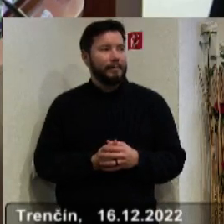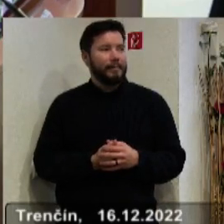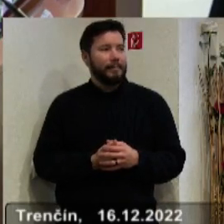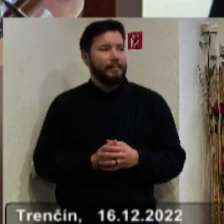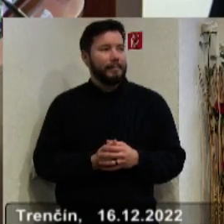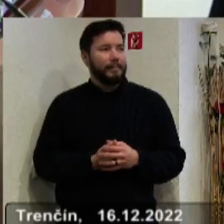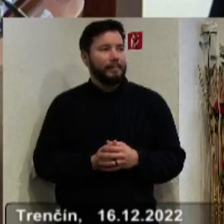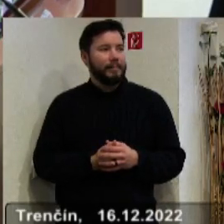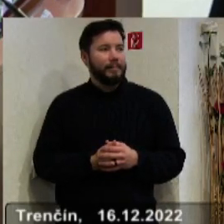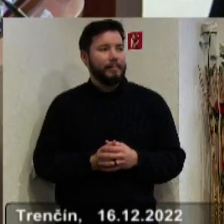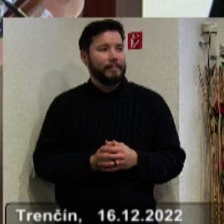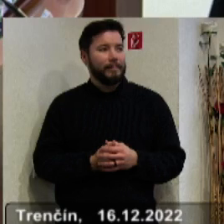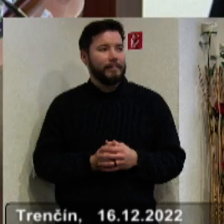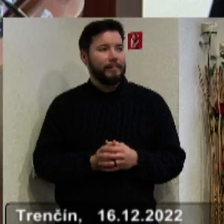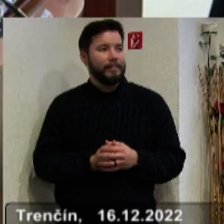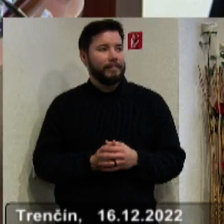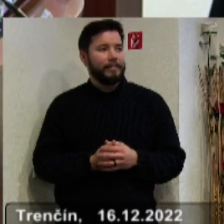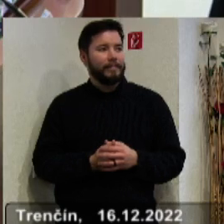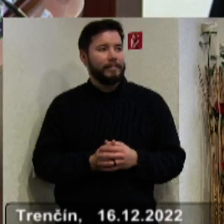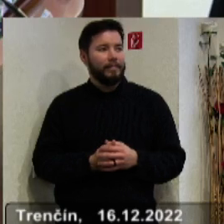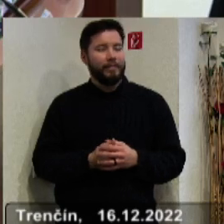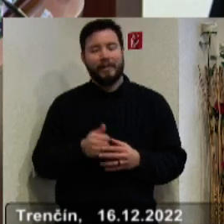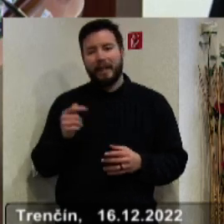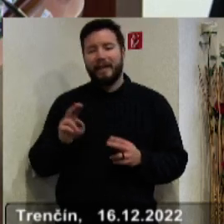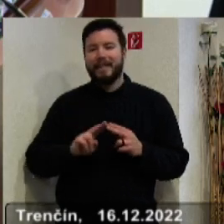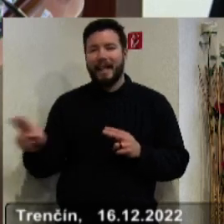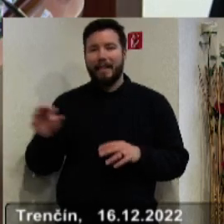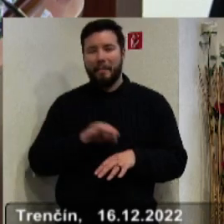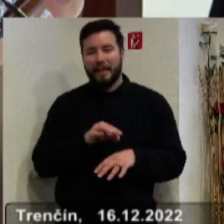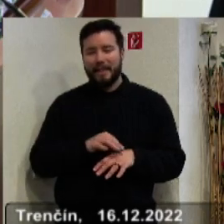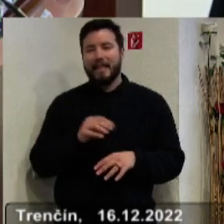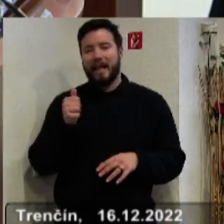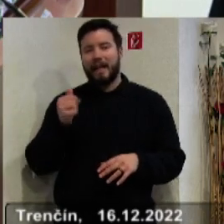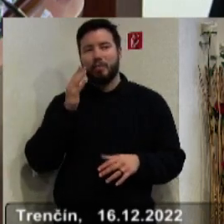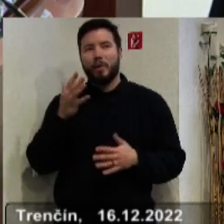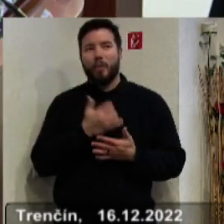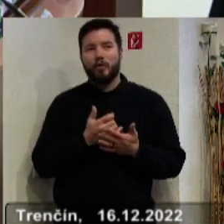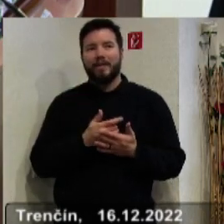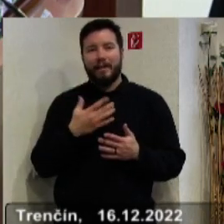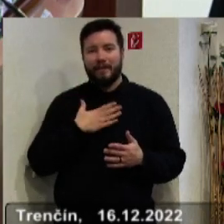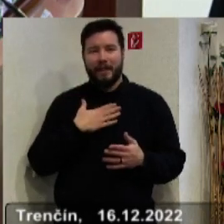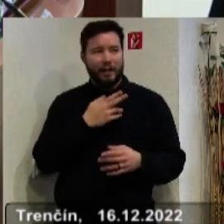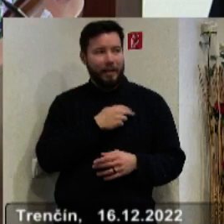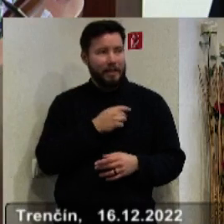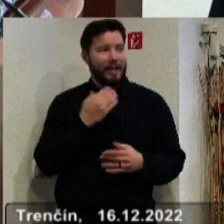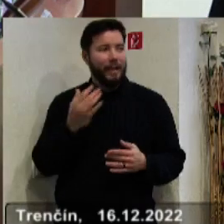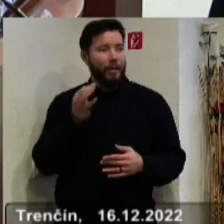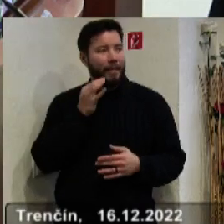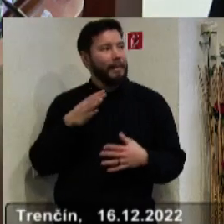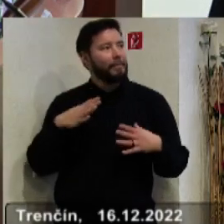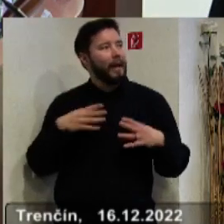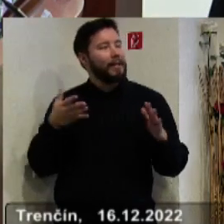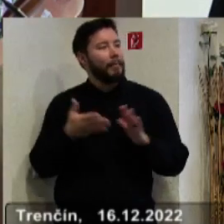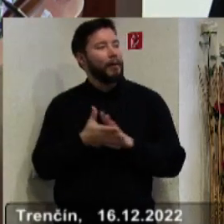niečo ako teda tá telemedicína položívať aj u nás v bodinské nemocnici. Ďakujem pekne. Pán podpredseda